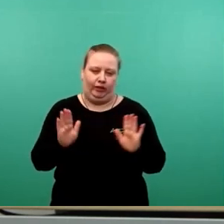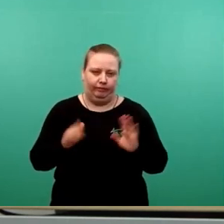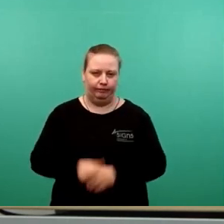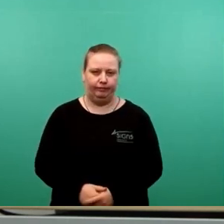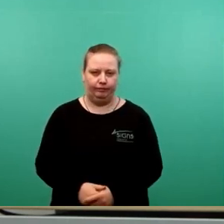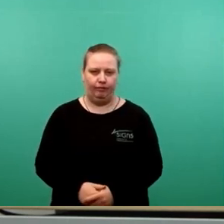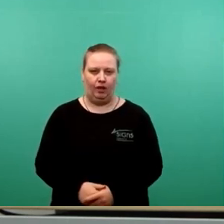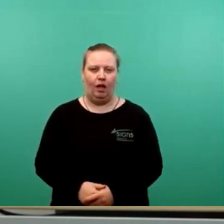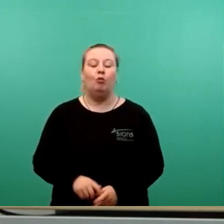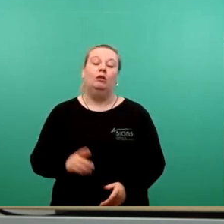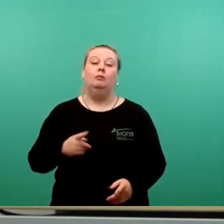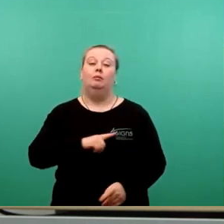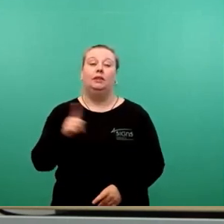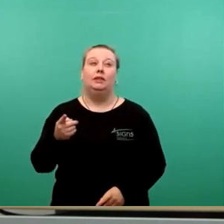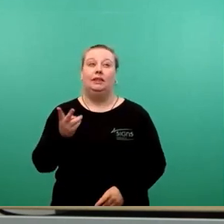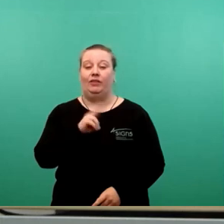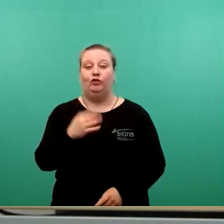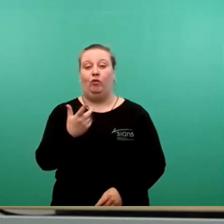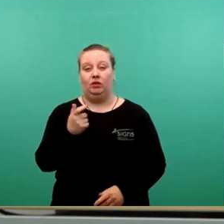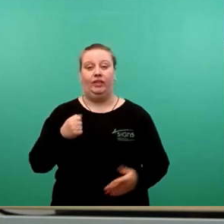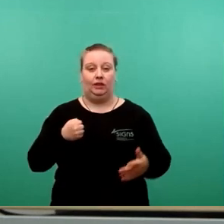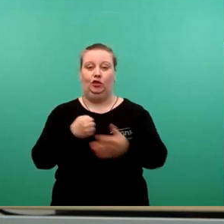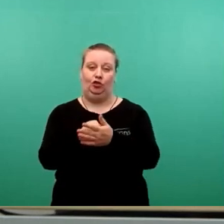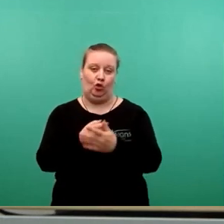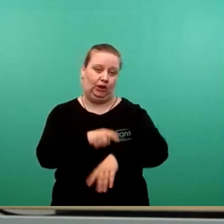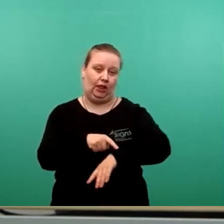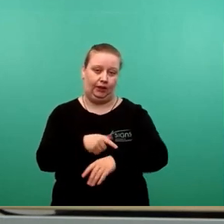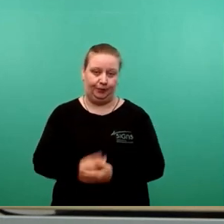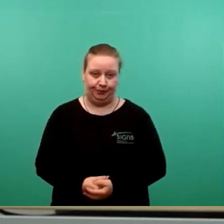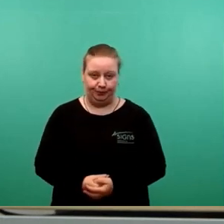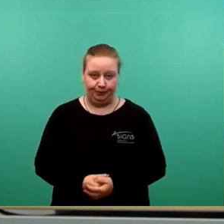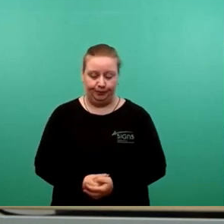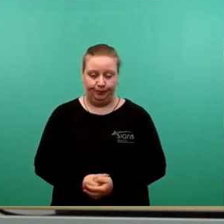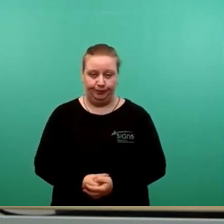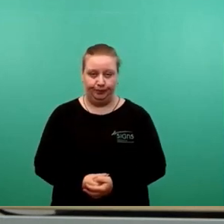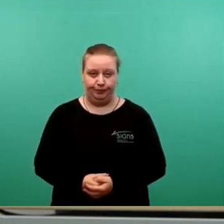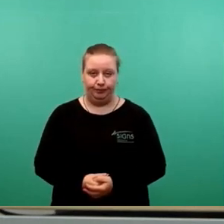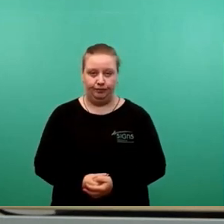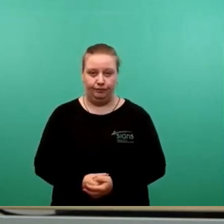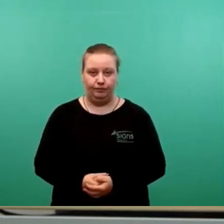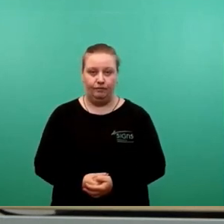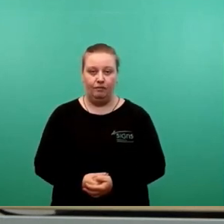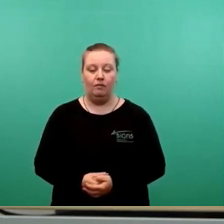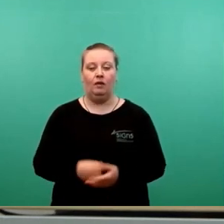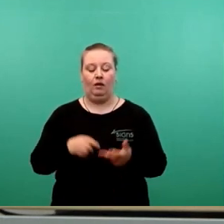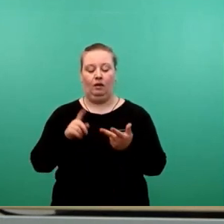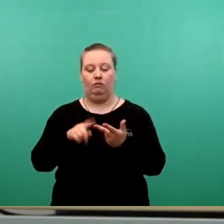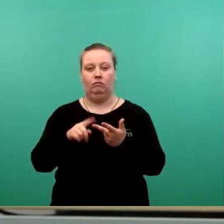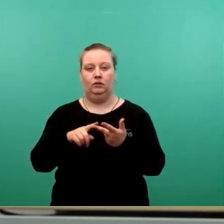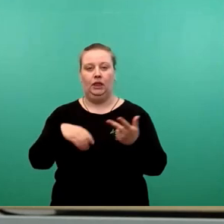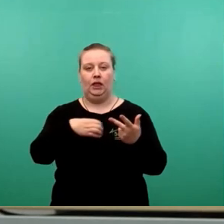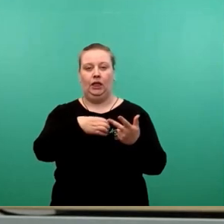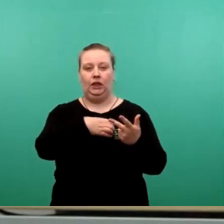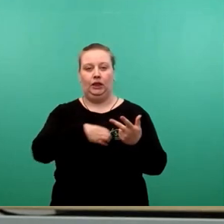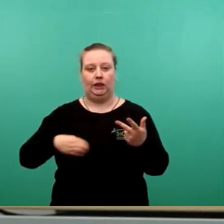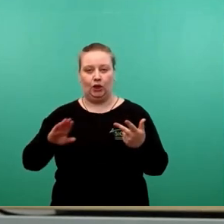jetzt ist 25 Ende der Vertragslaufzeit. Was die im Dresdner Osten sind,